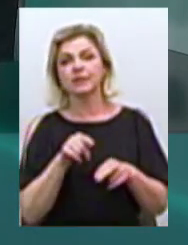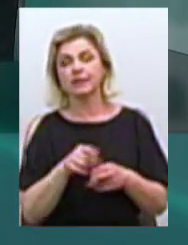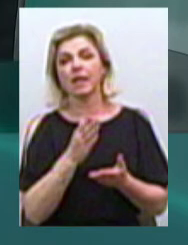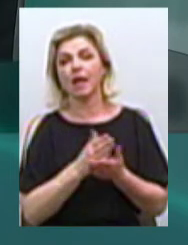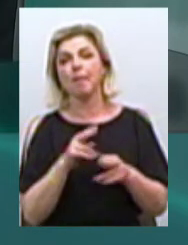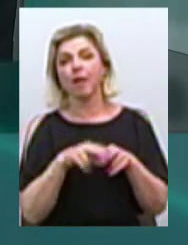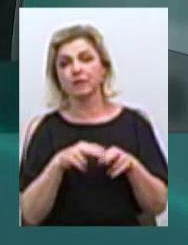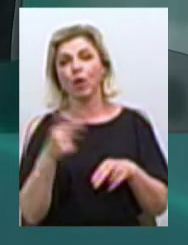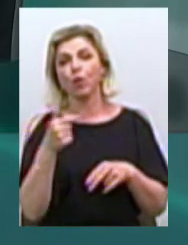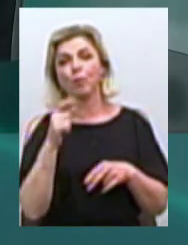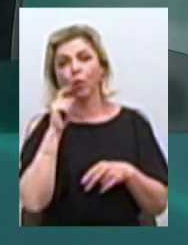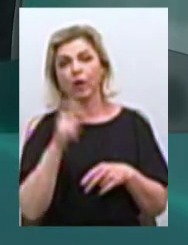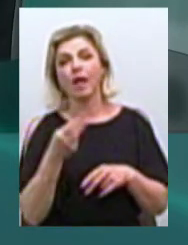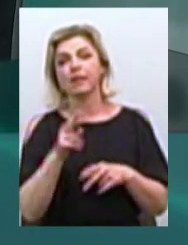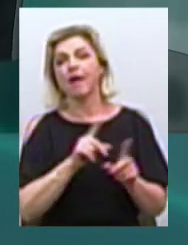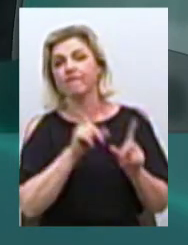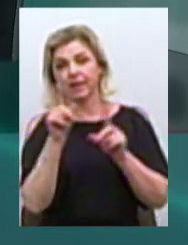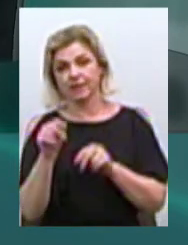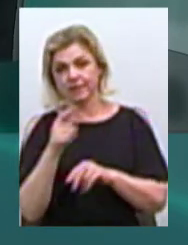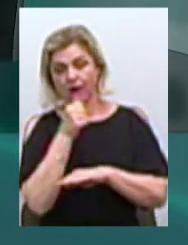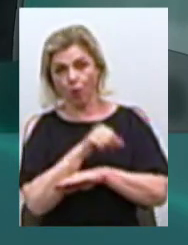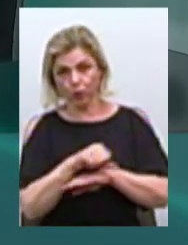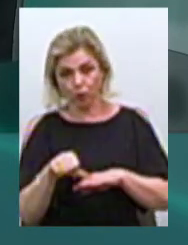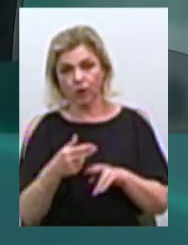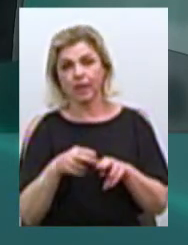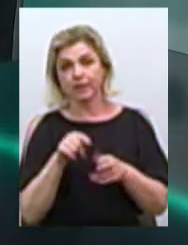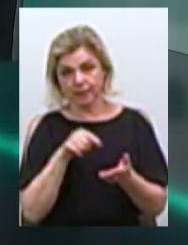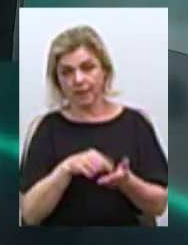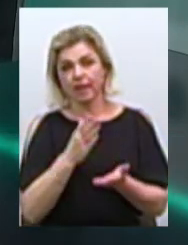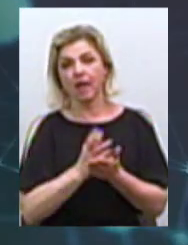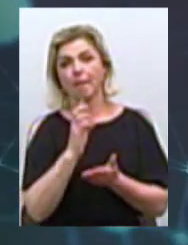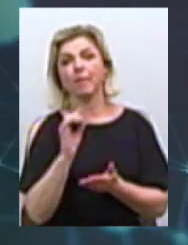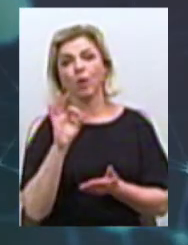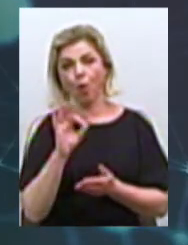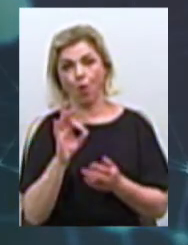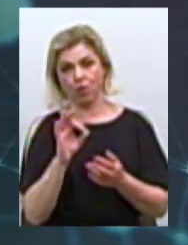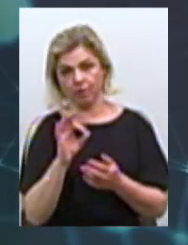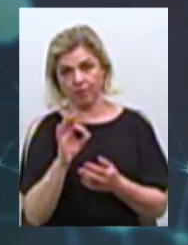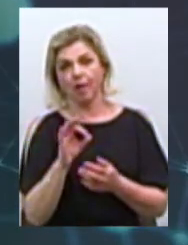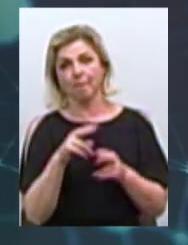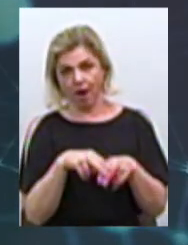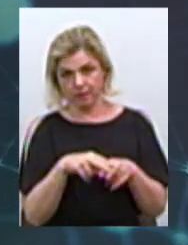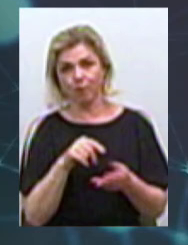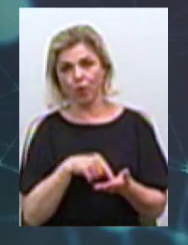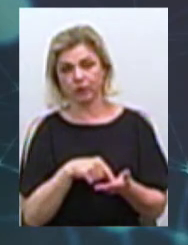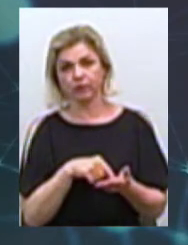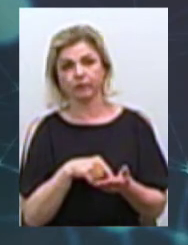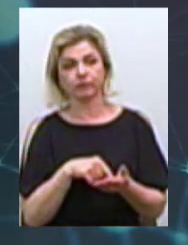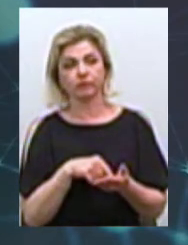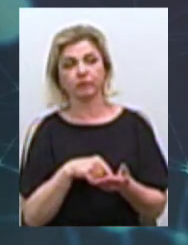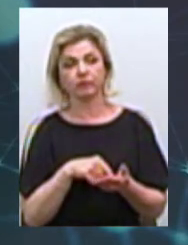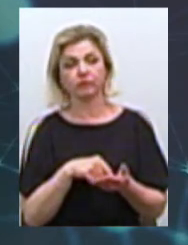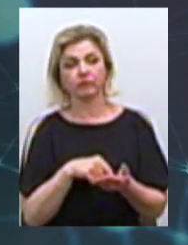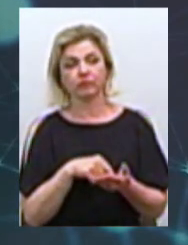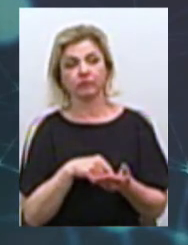громадянина України для виїзду за кордон, він є біометричним, туди теж включається... А для нього які